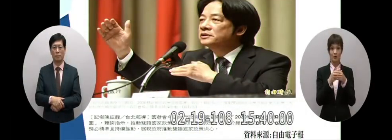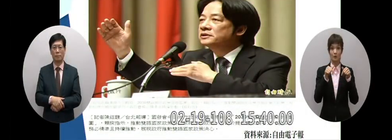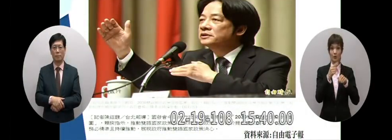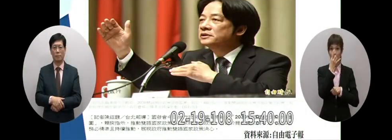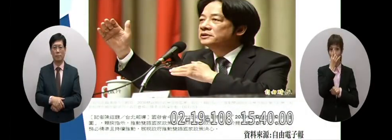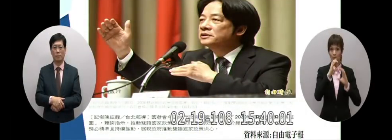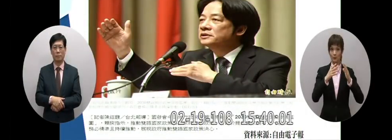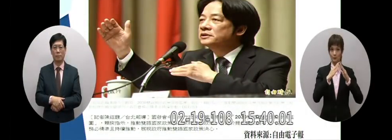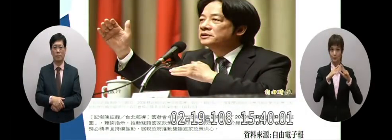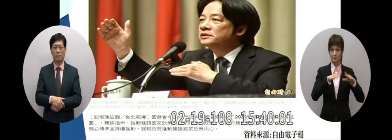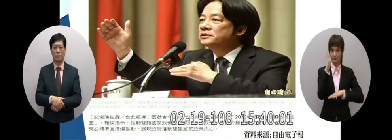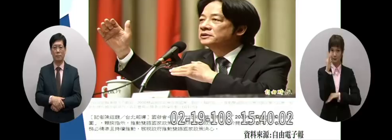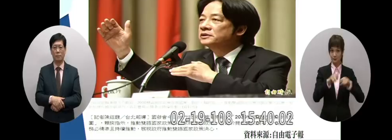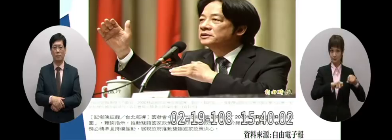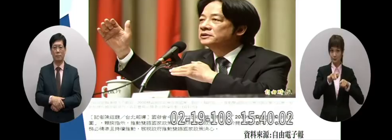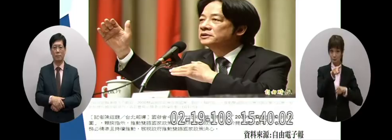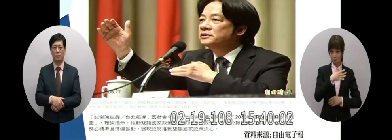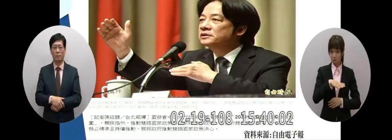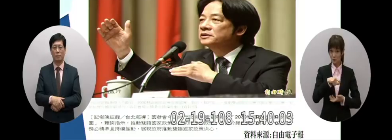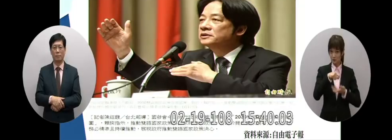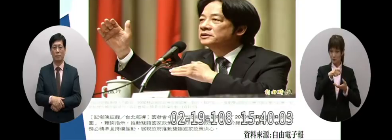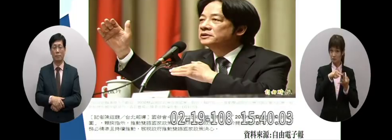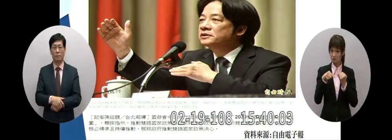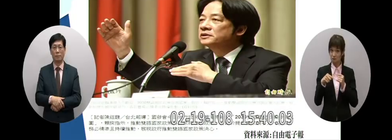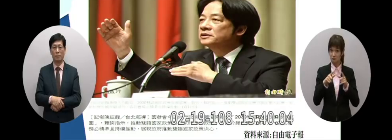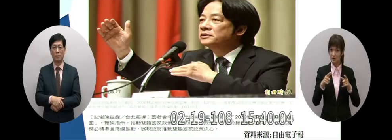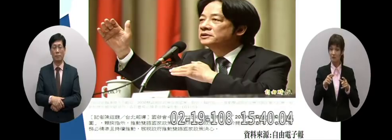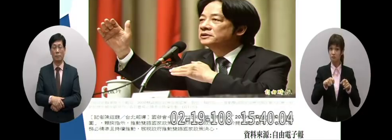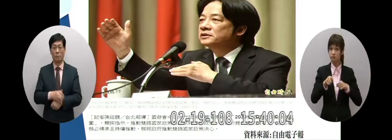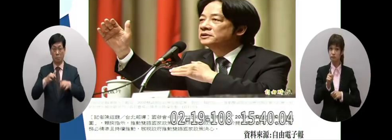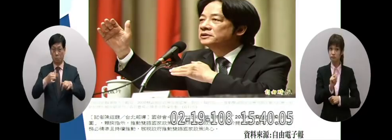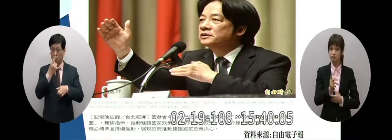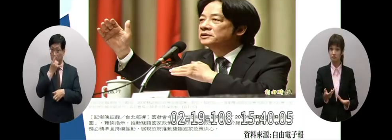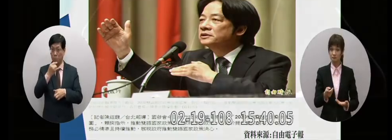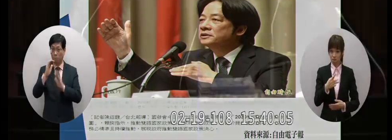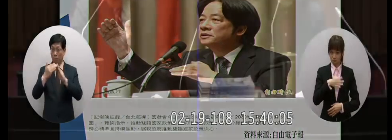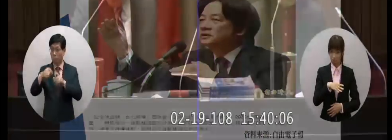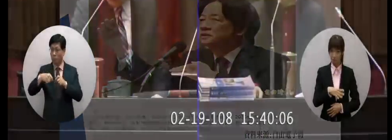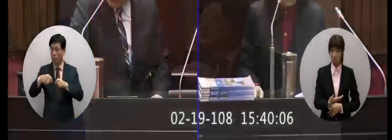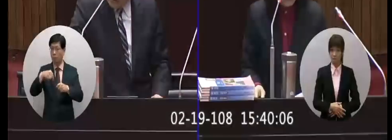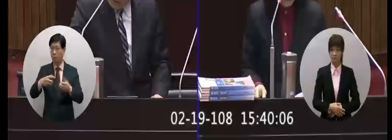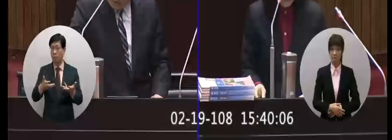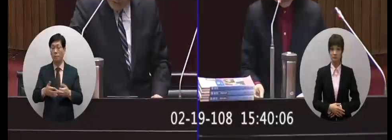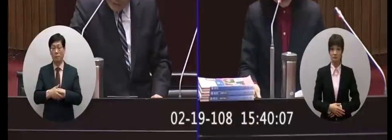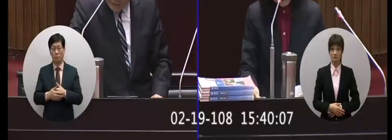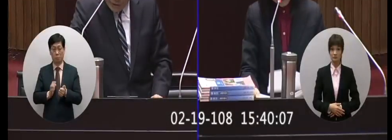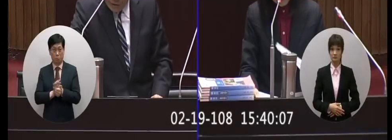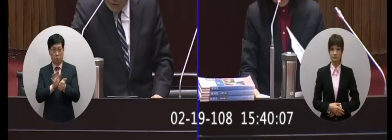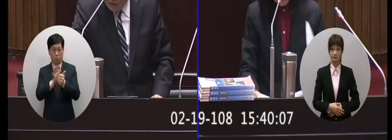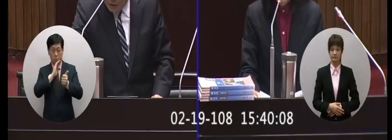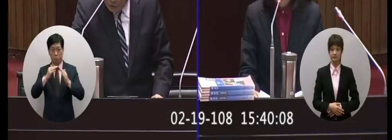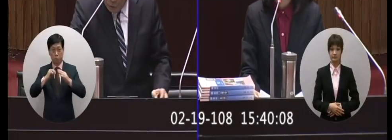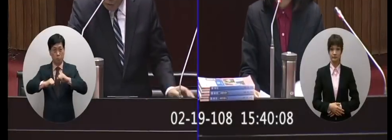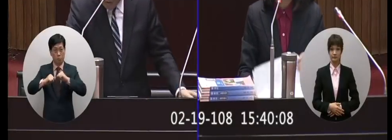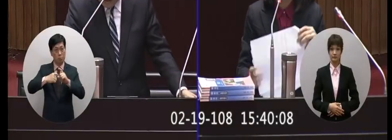政策我們提出了幾大策略嗎有 我們雙語國家政策提升國家競爭